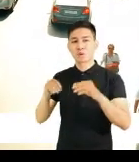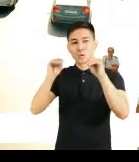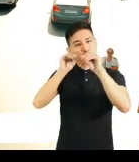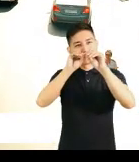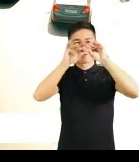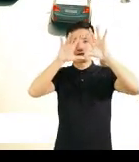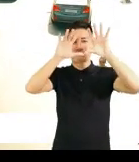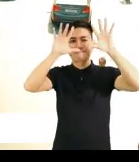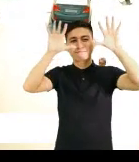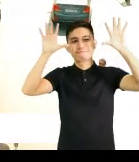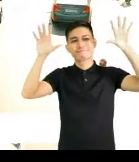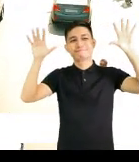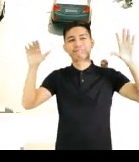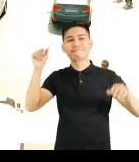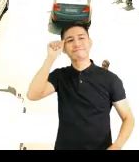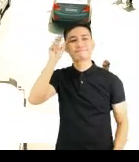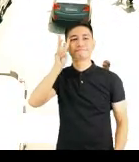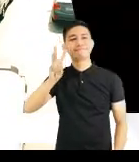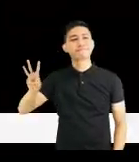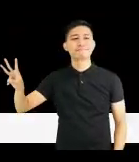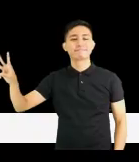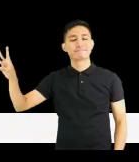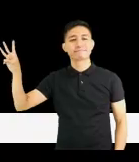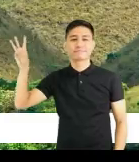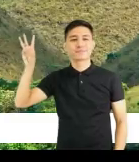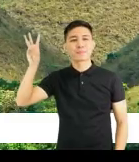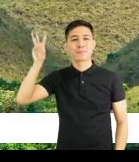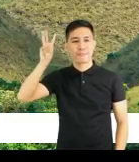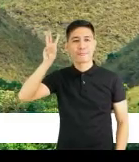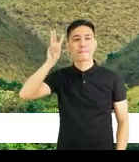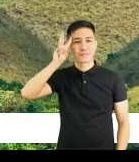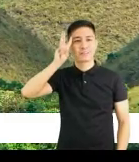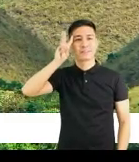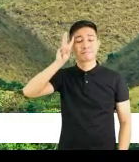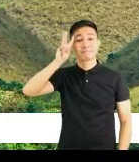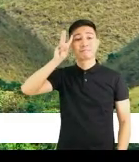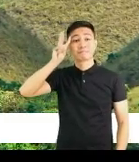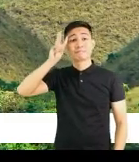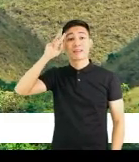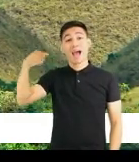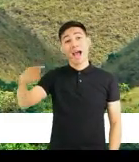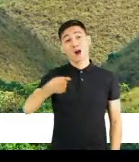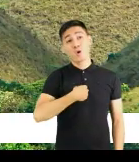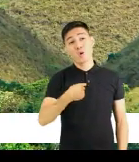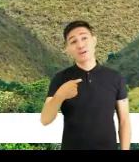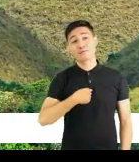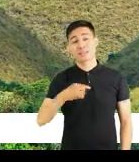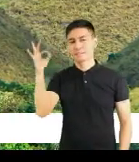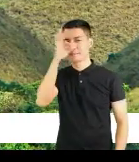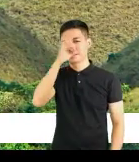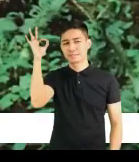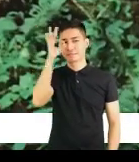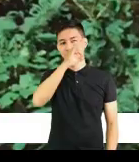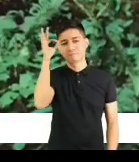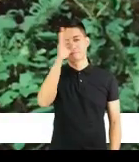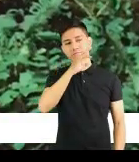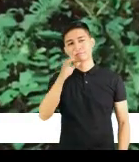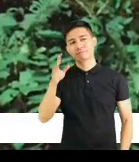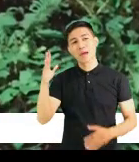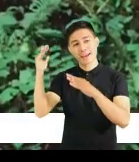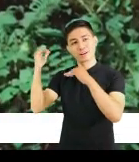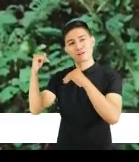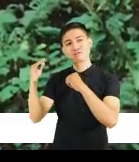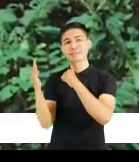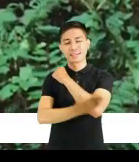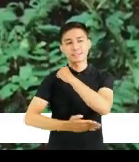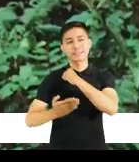bayan